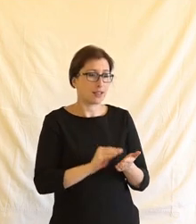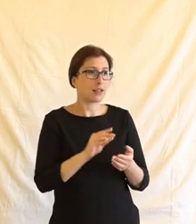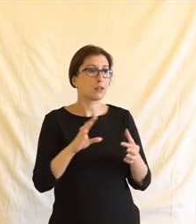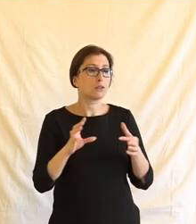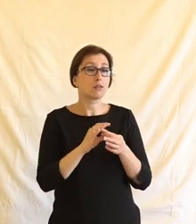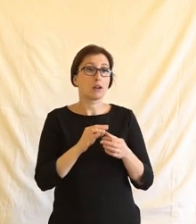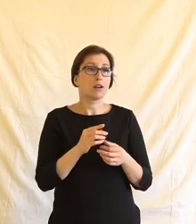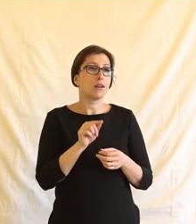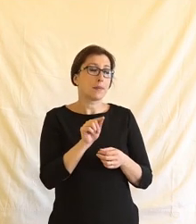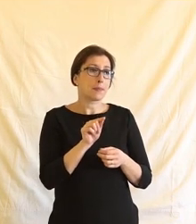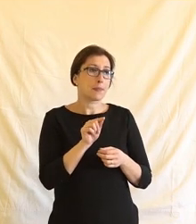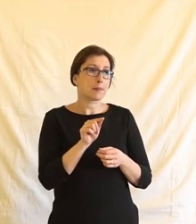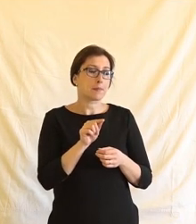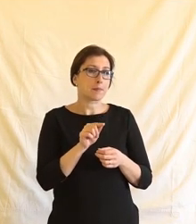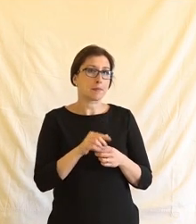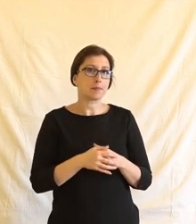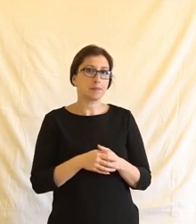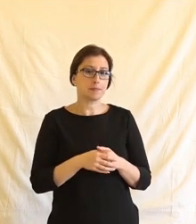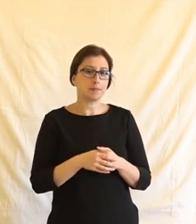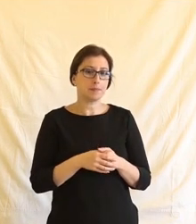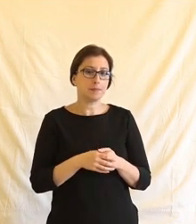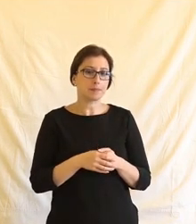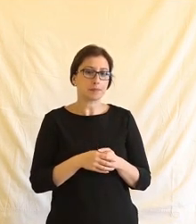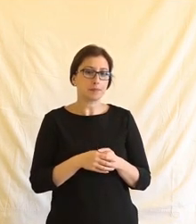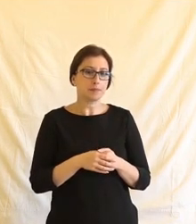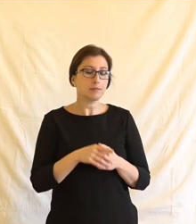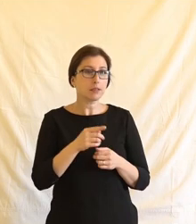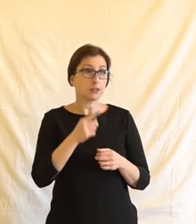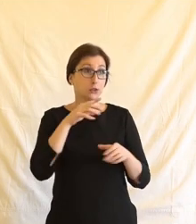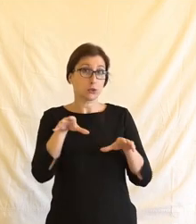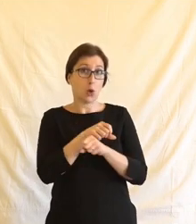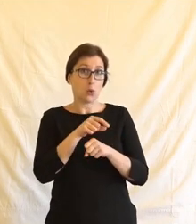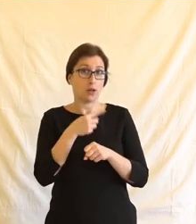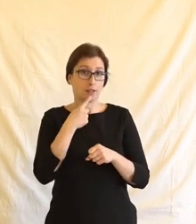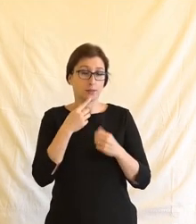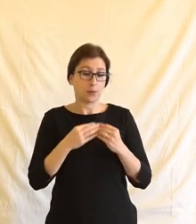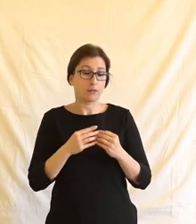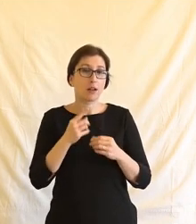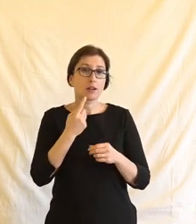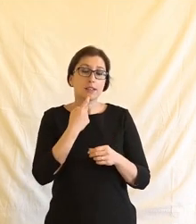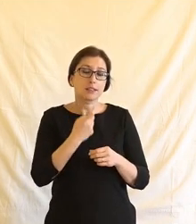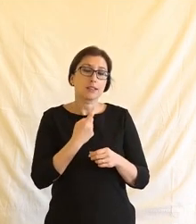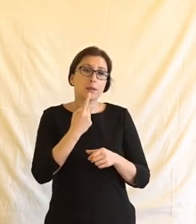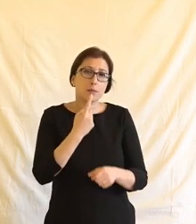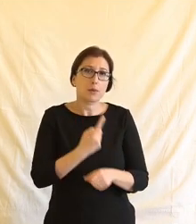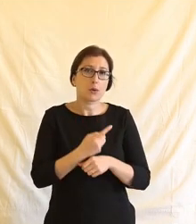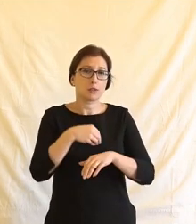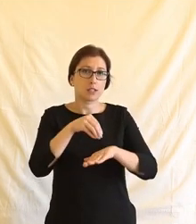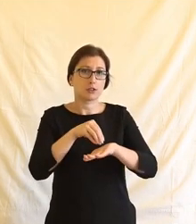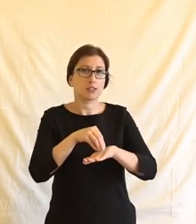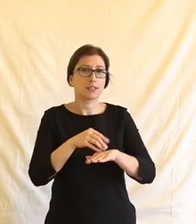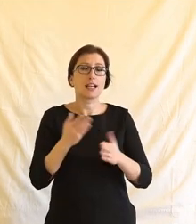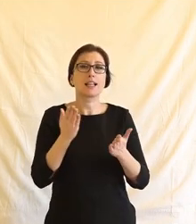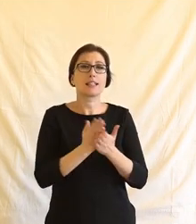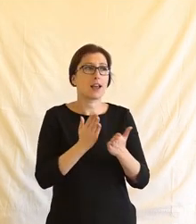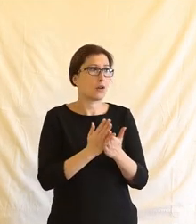není nic nového. Já vlastně souhlasím s tím, co zaznělo. Mně přijde vlastně velmi nevhodné